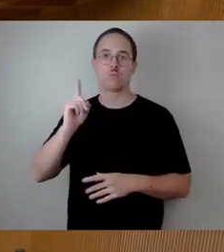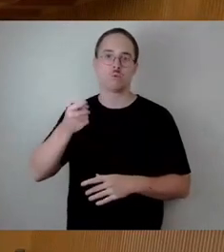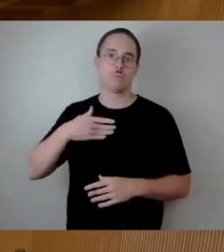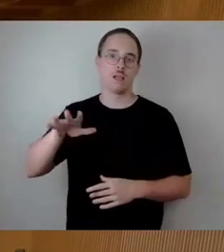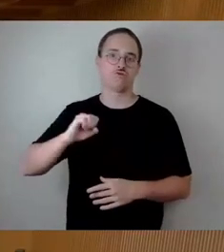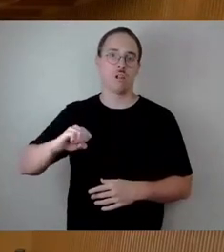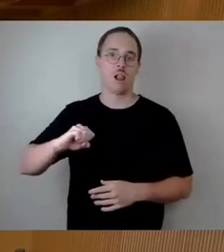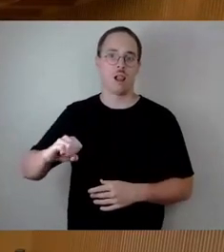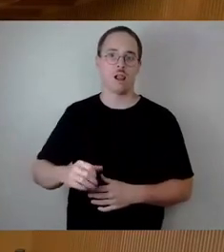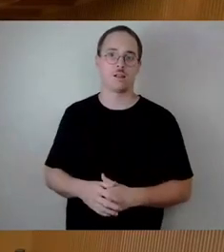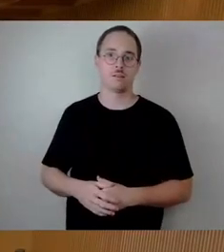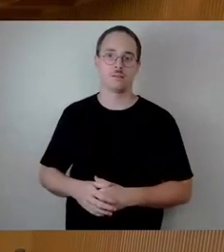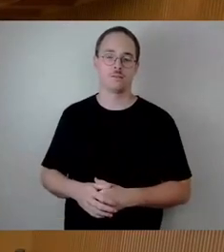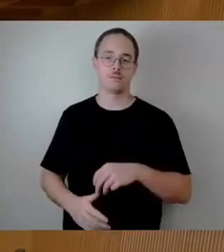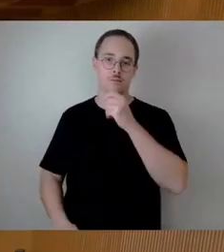Beantwortung.